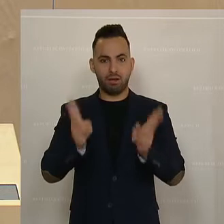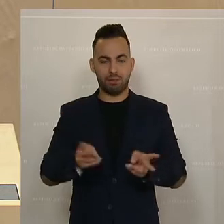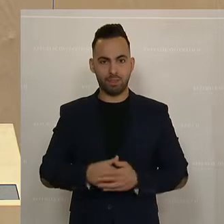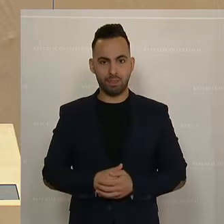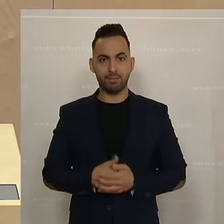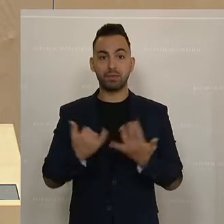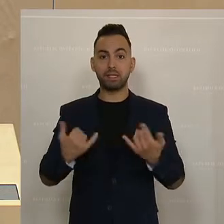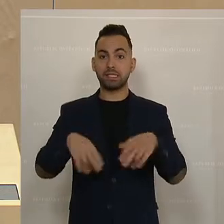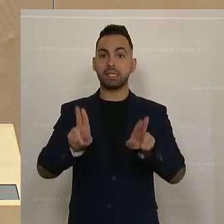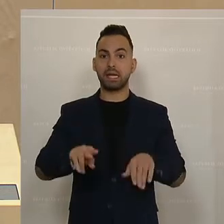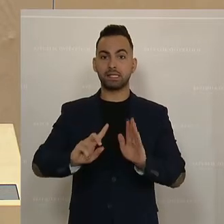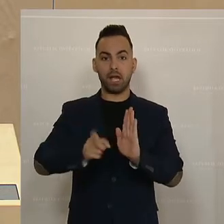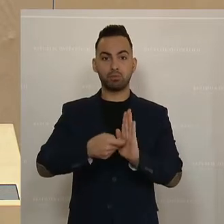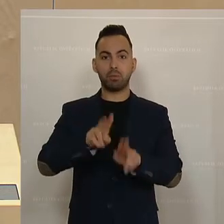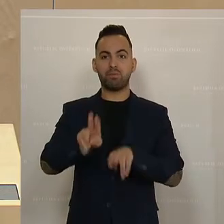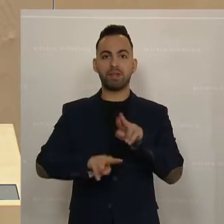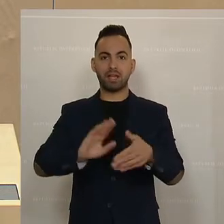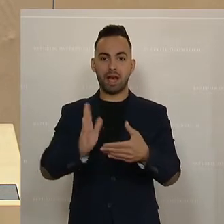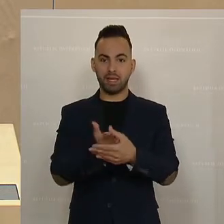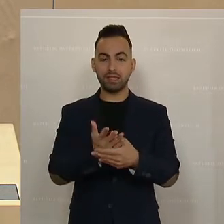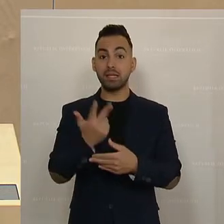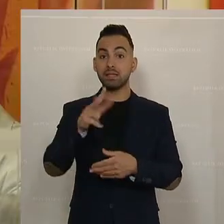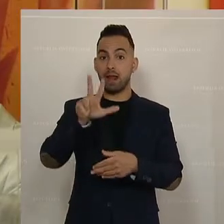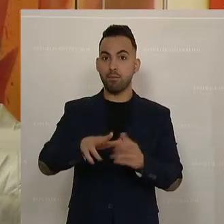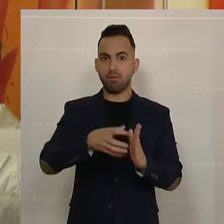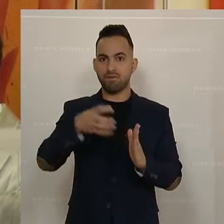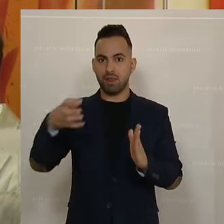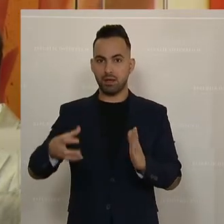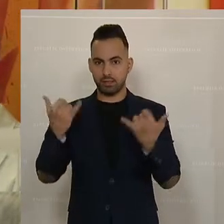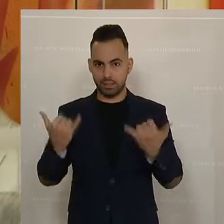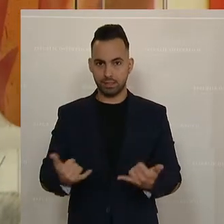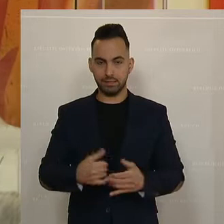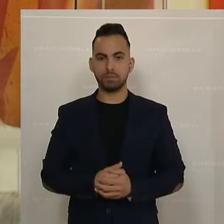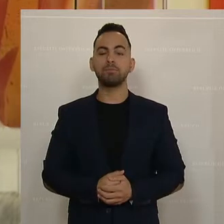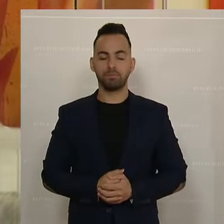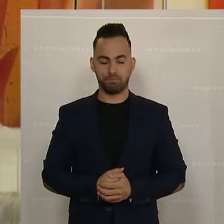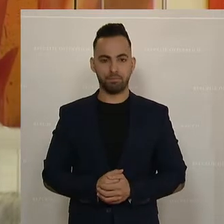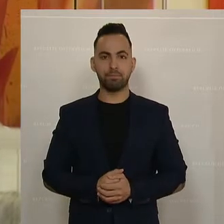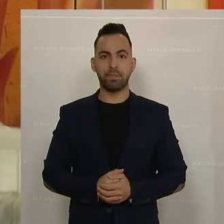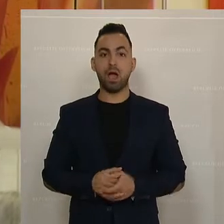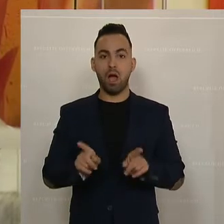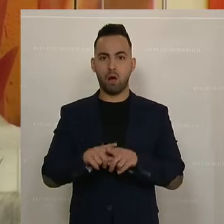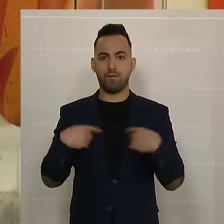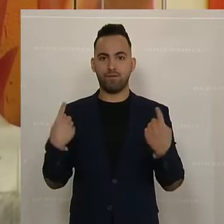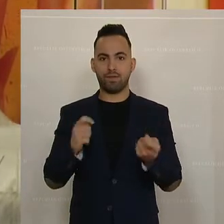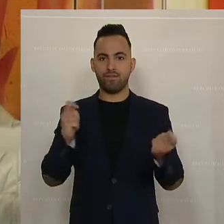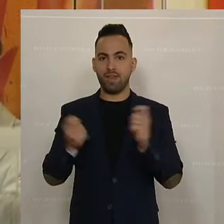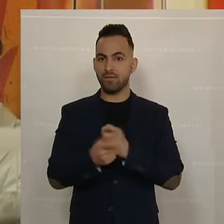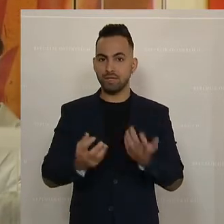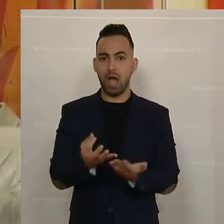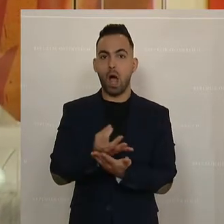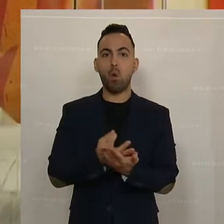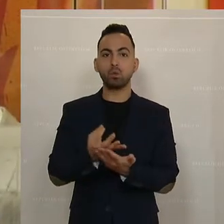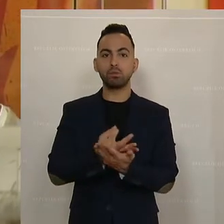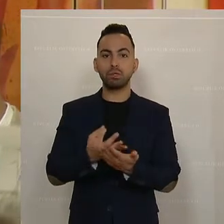verlängern den Rechtsanspruch auf Pflegekarenz auf drei Monate. Wir verändern etwas bei der Ausbildung.